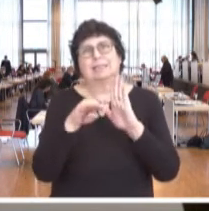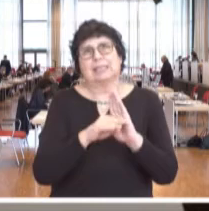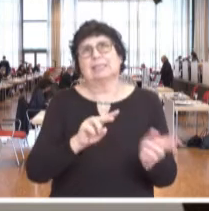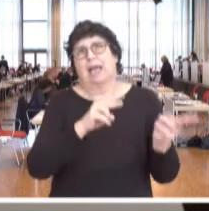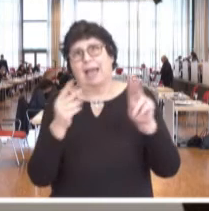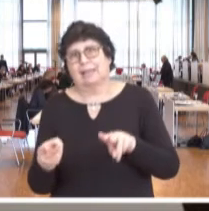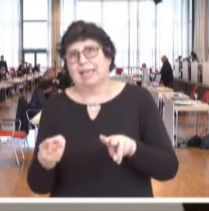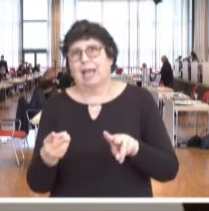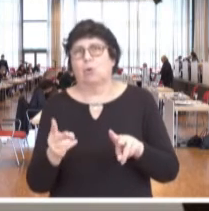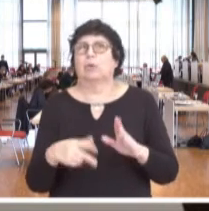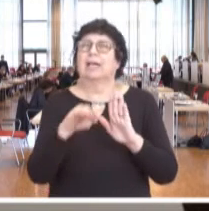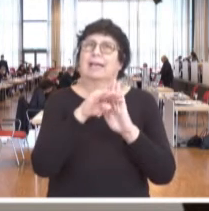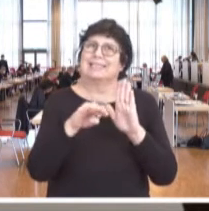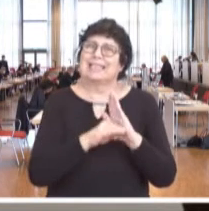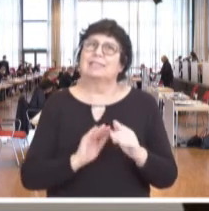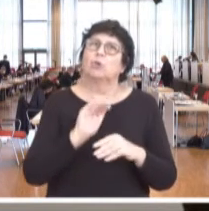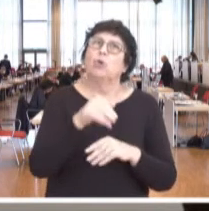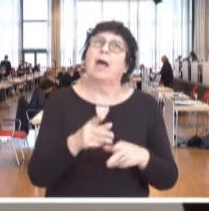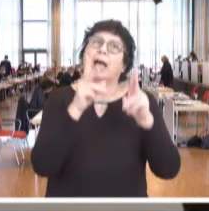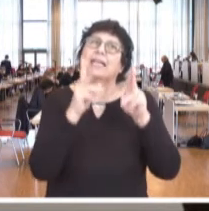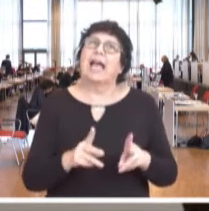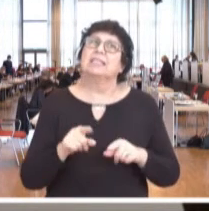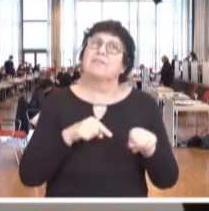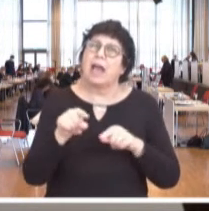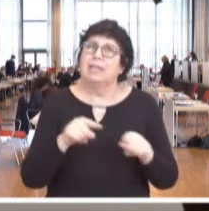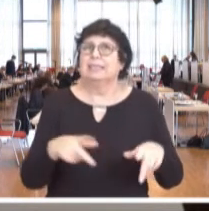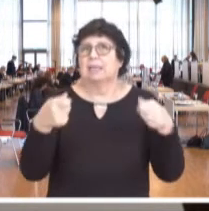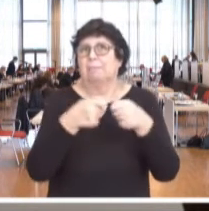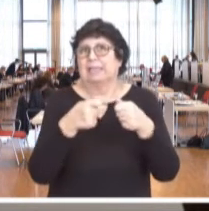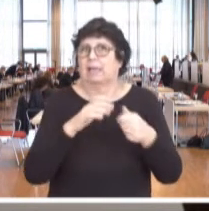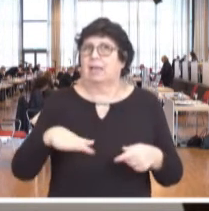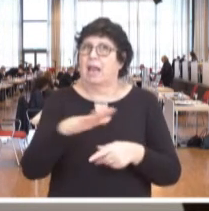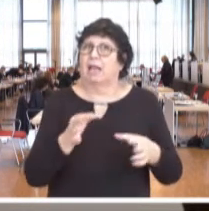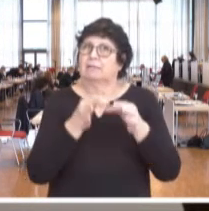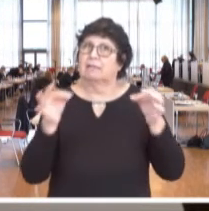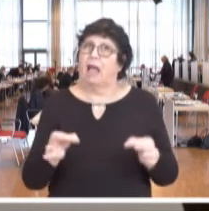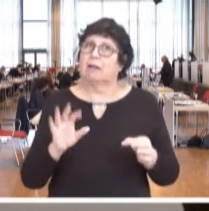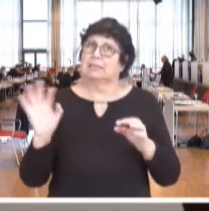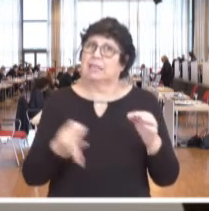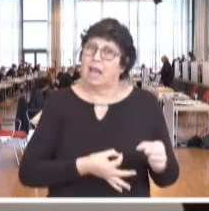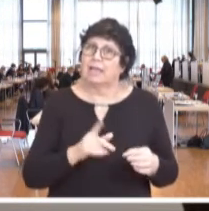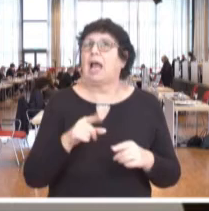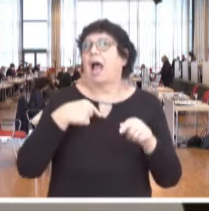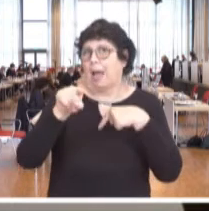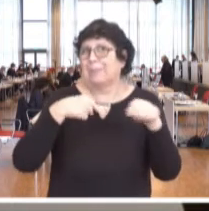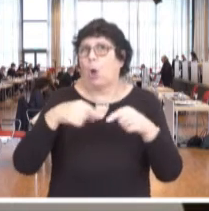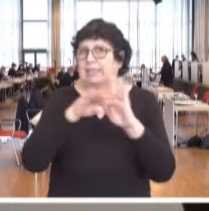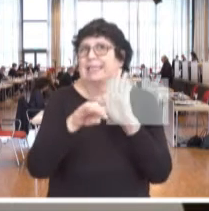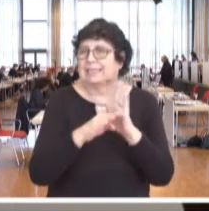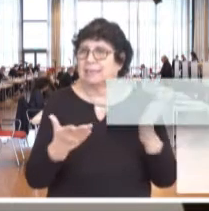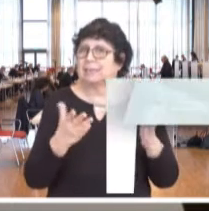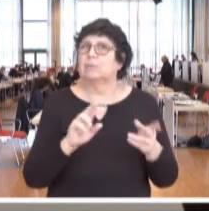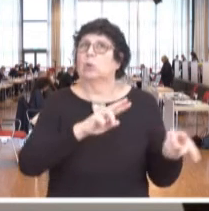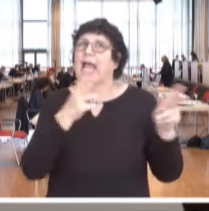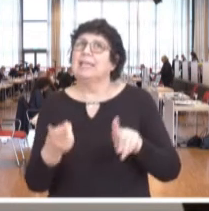Änderung des Gesetzes über die Rechtsverhältnisse der Mitglieder des Landtages des Saarlandes Abgeordnetengesetz und zur